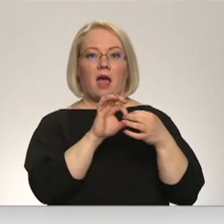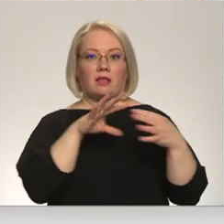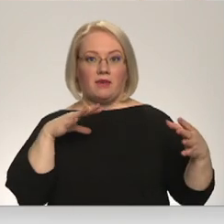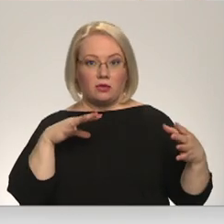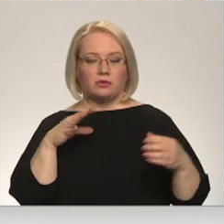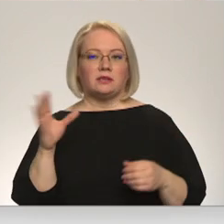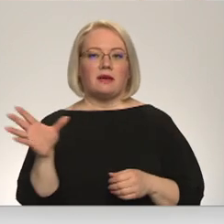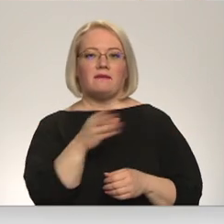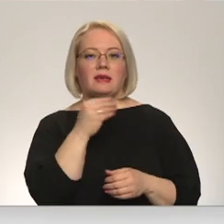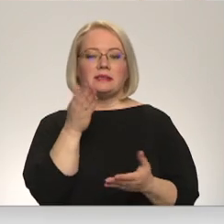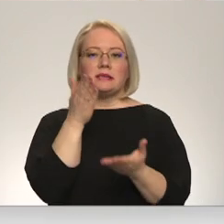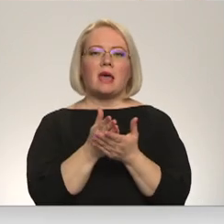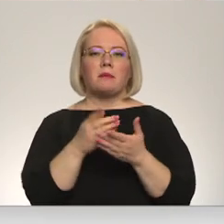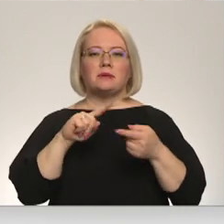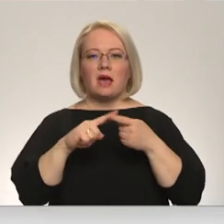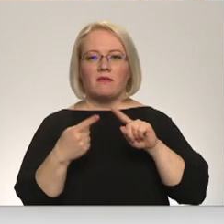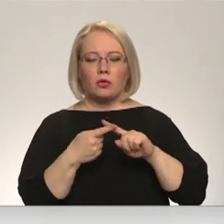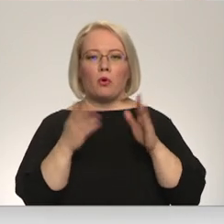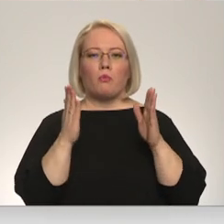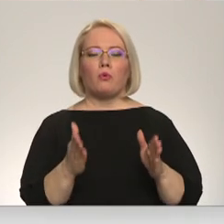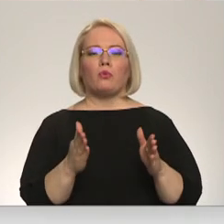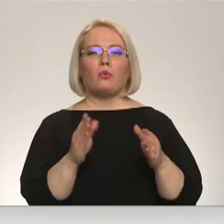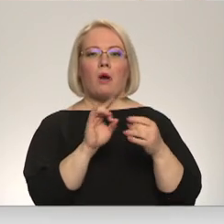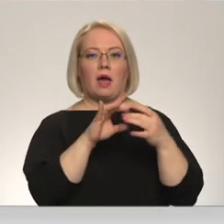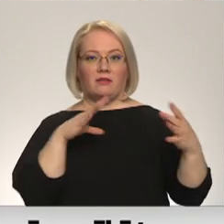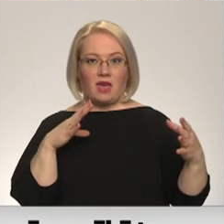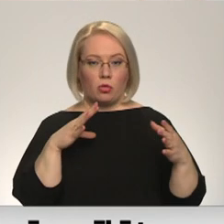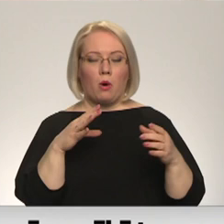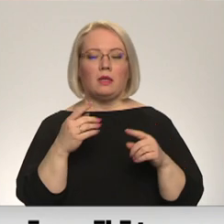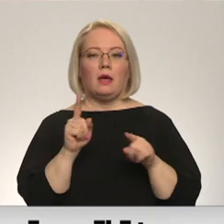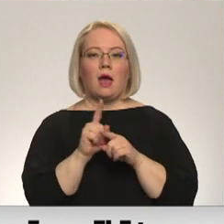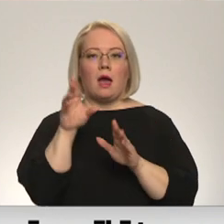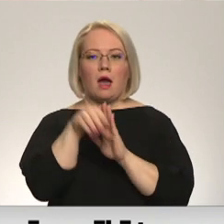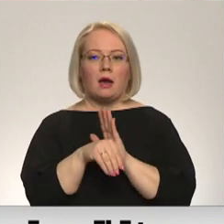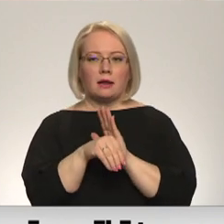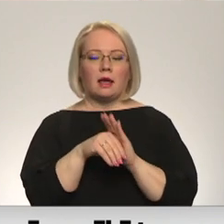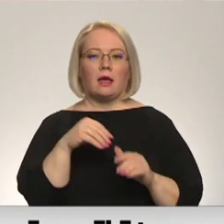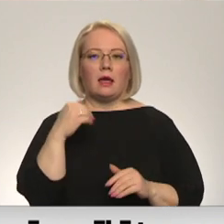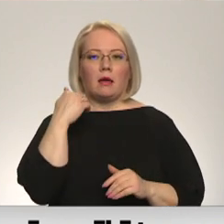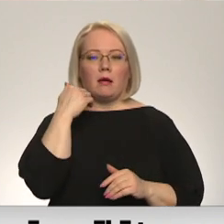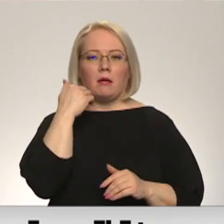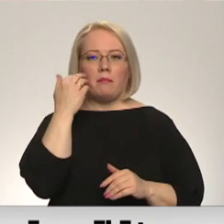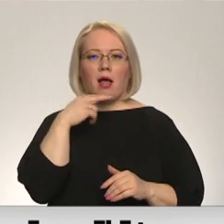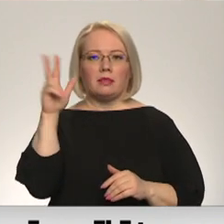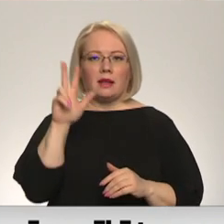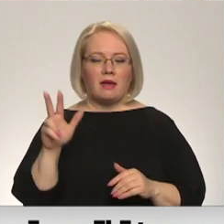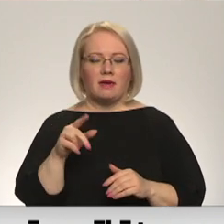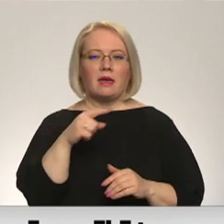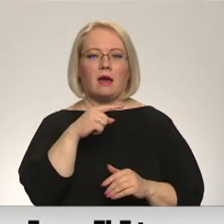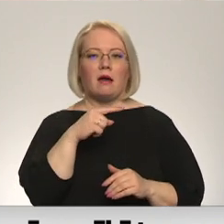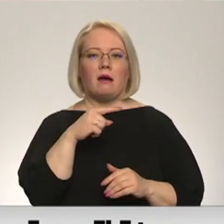viss starp savienojumi būtu atvienoti. Tajā skaitā ar Baltkrieviju, Krieviju un Kaļiņingradu,